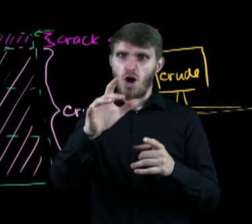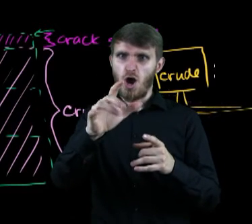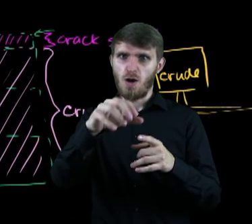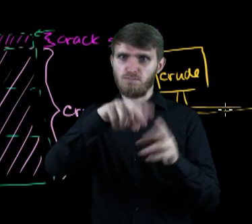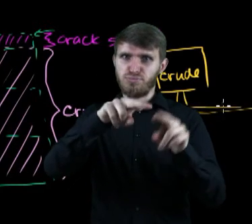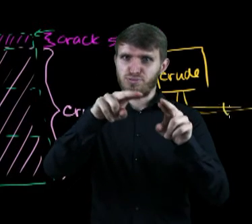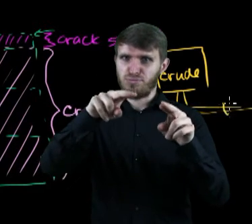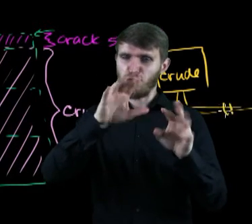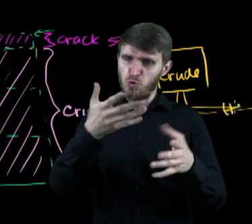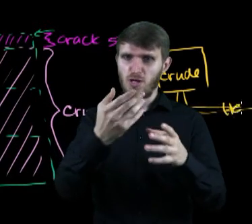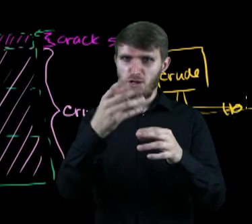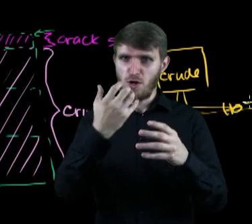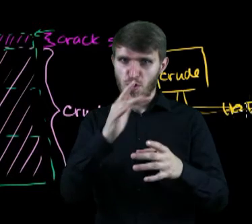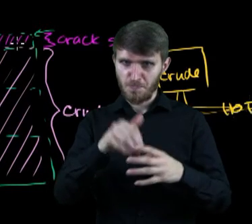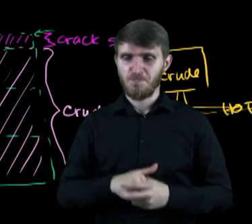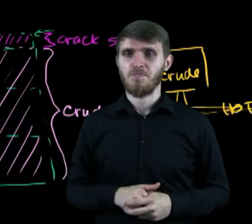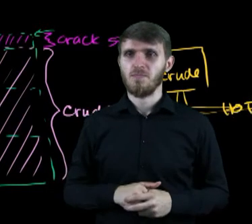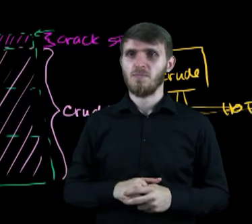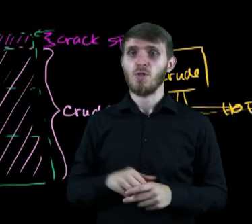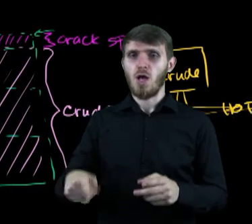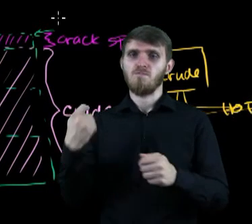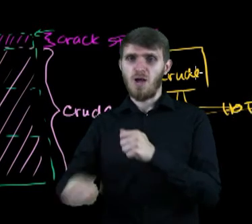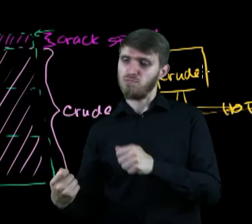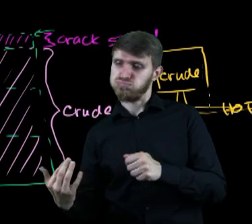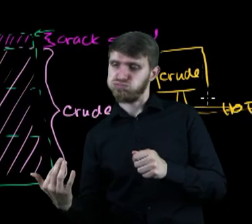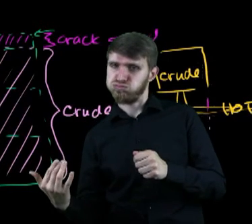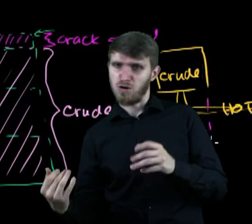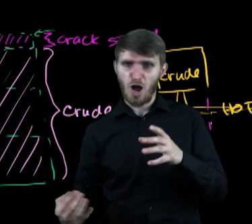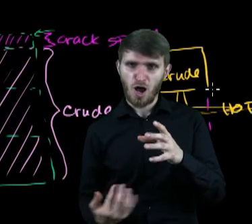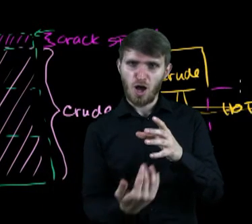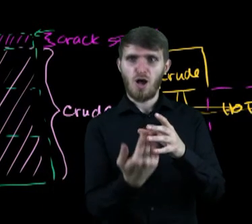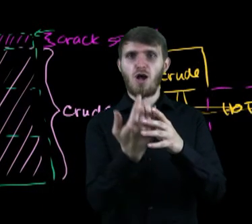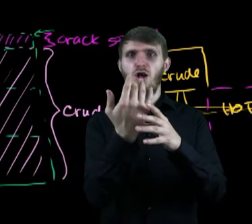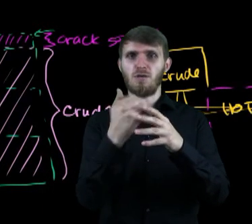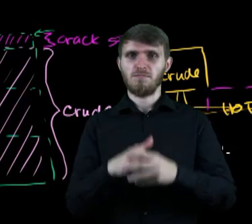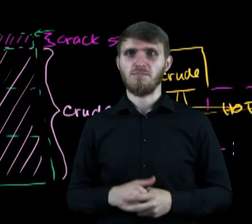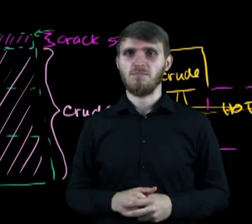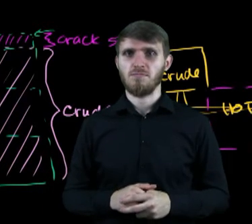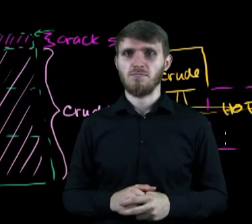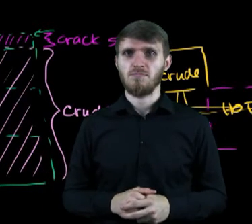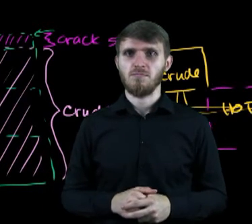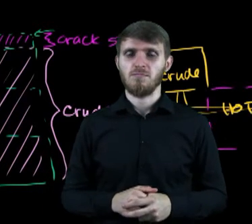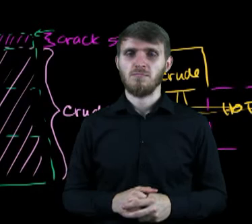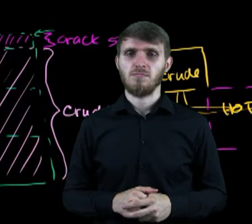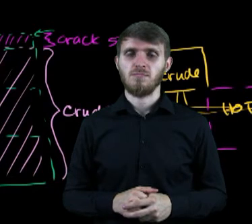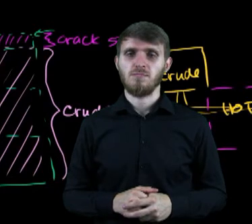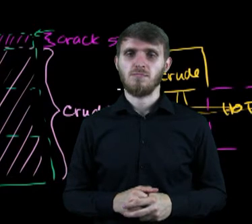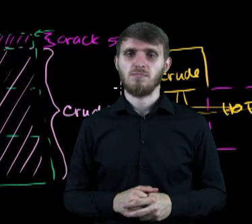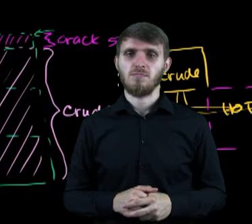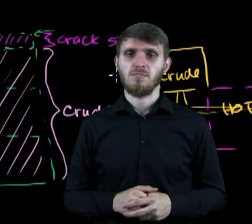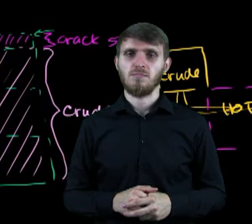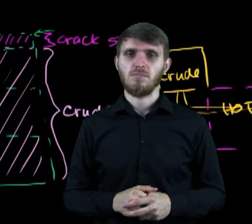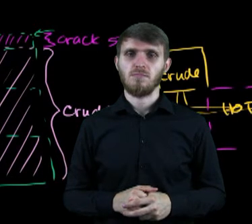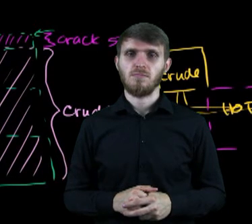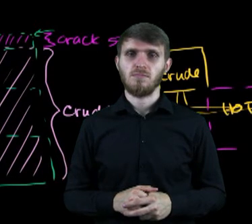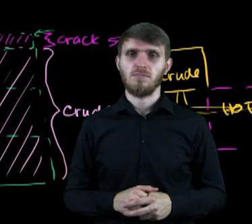ją… Podpisałem, żeby pokazać, że ropa staje się gorąca. To jest podgrzewacz, zasilany… Nie zawsze, ale zwykle